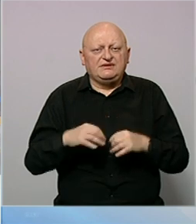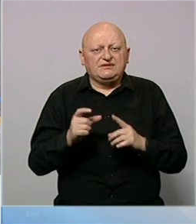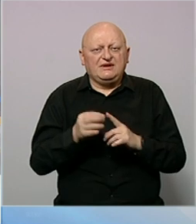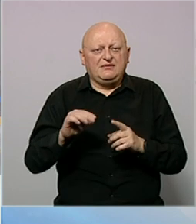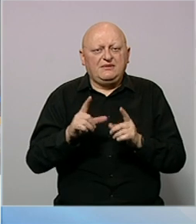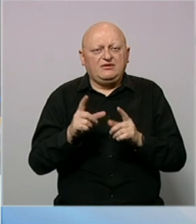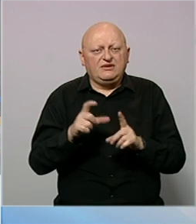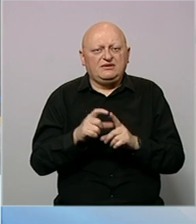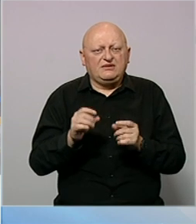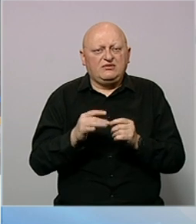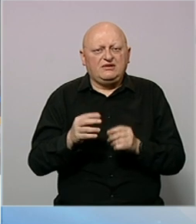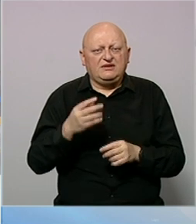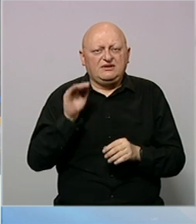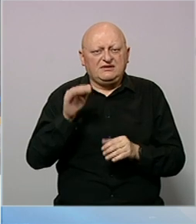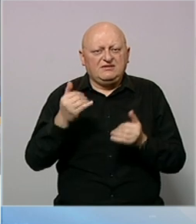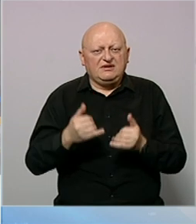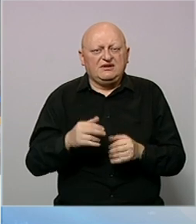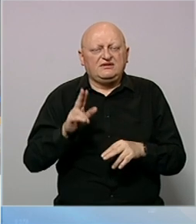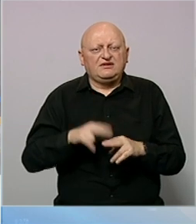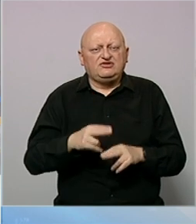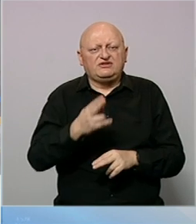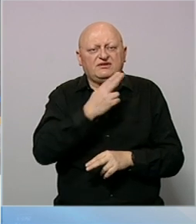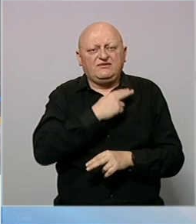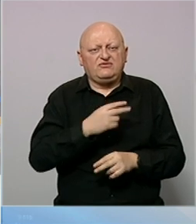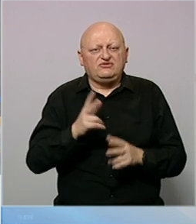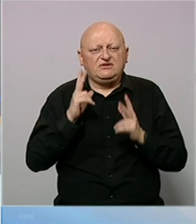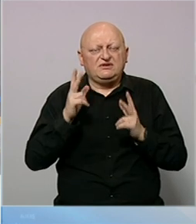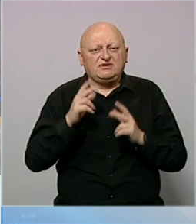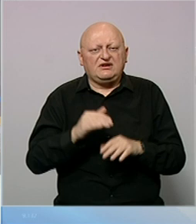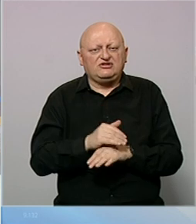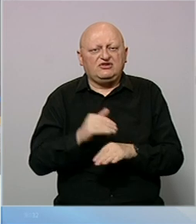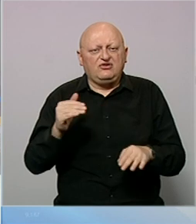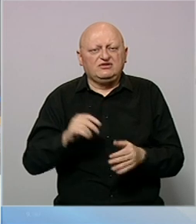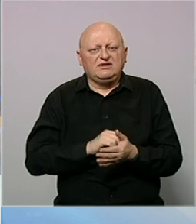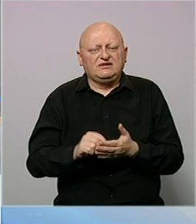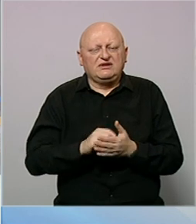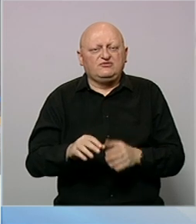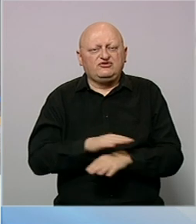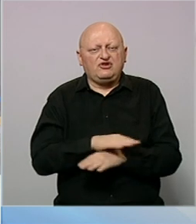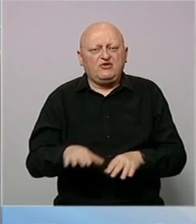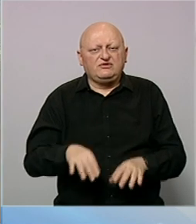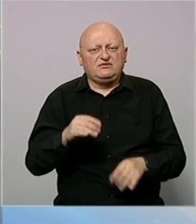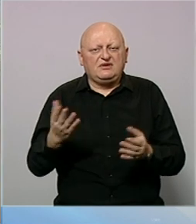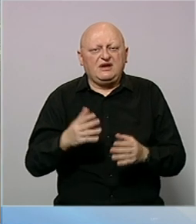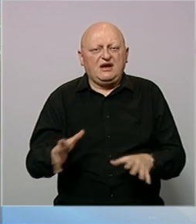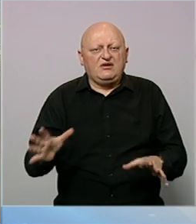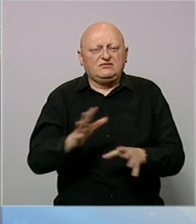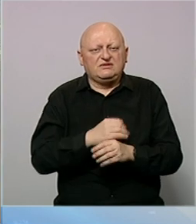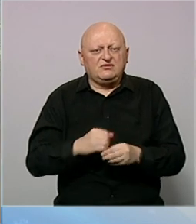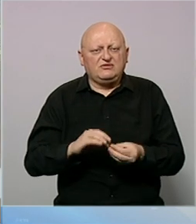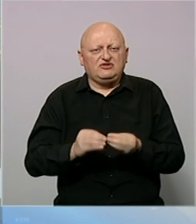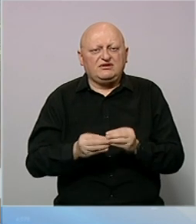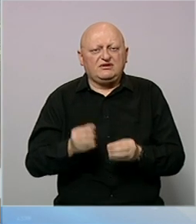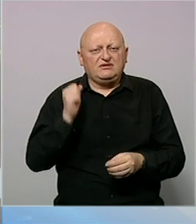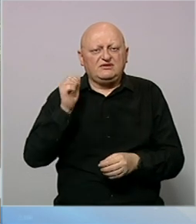Predsjednica Perua, Dina Boluarte, izjavila je danas da će ostati na funkciji i zatražila od Kongresa da raspiše opće izbore kako